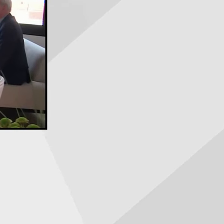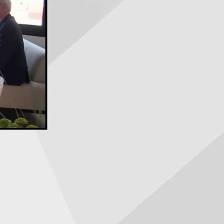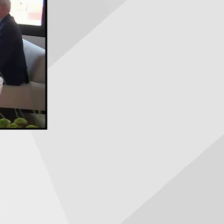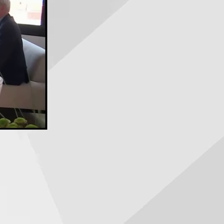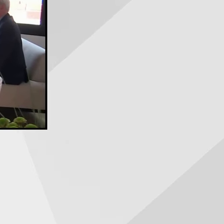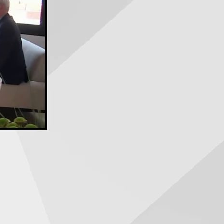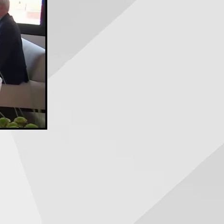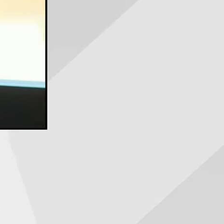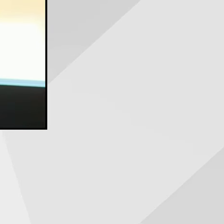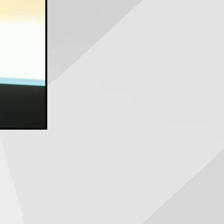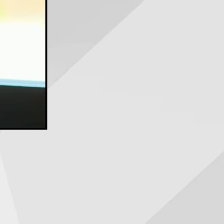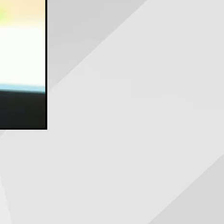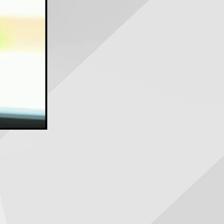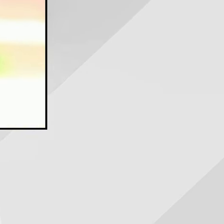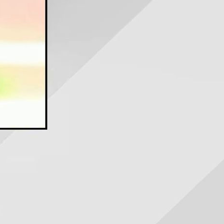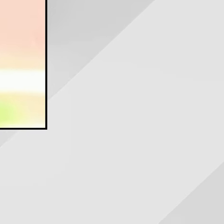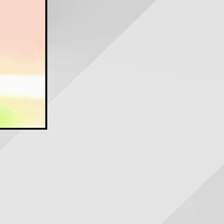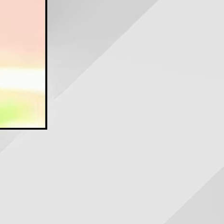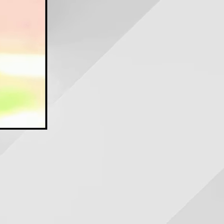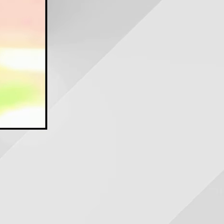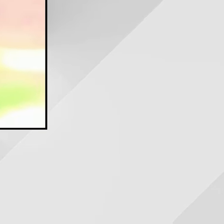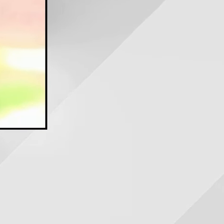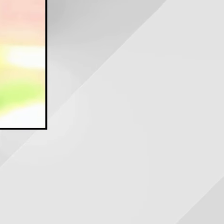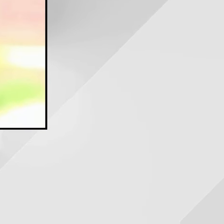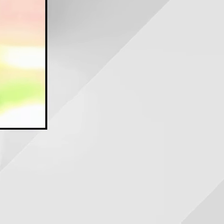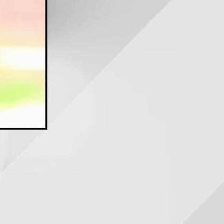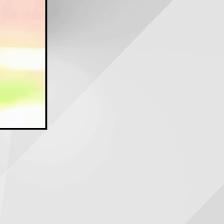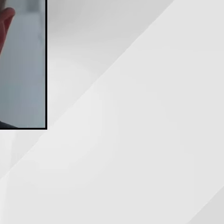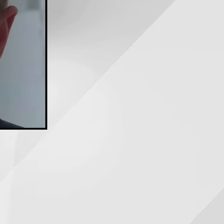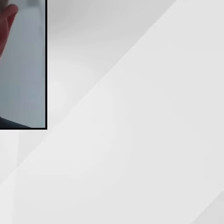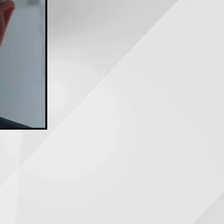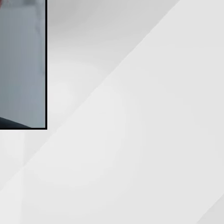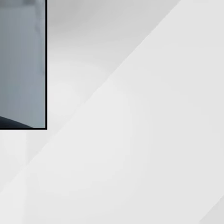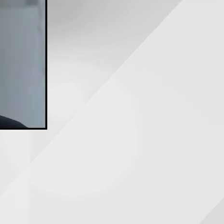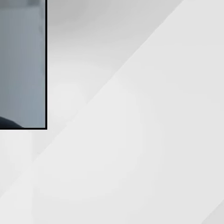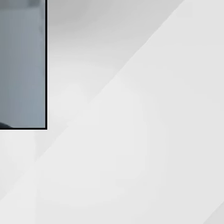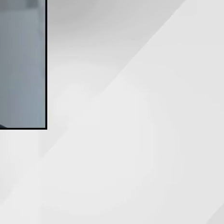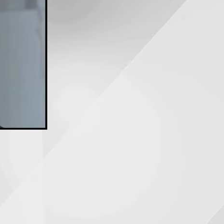circonscription. Mais au-delà, sa fonction de leader des députés Horizon devrait sans doute l'impliquer dans la stratégie globale.